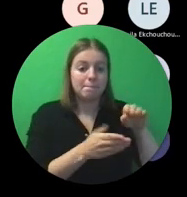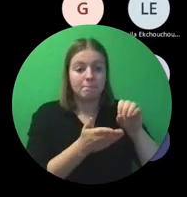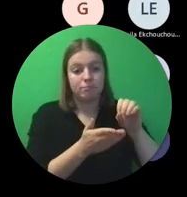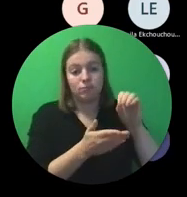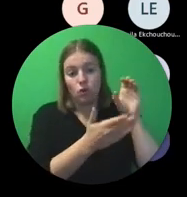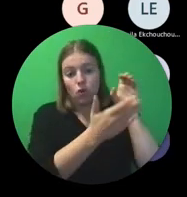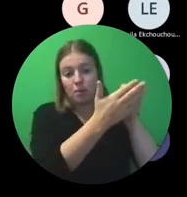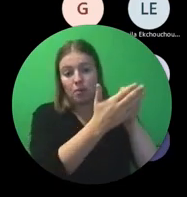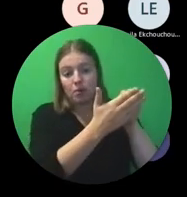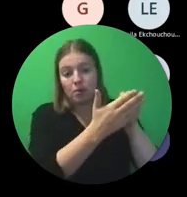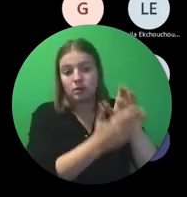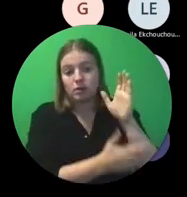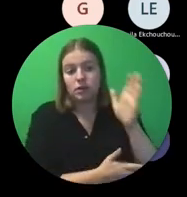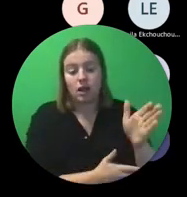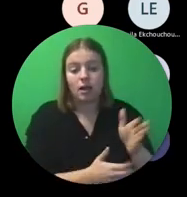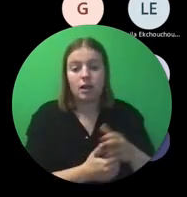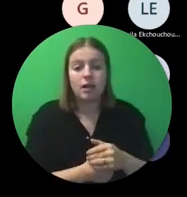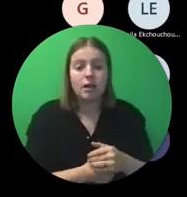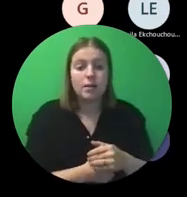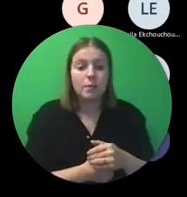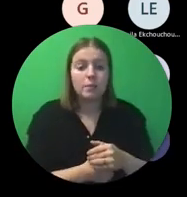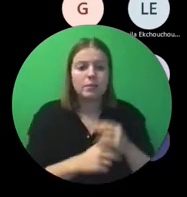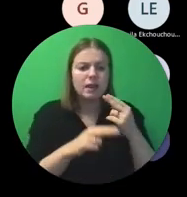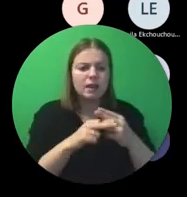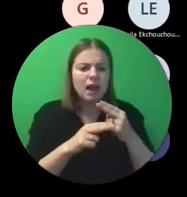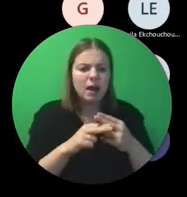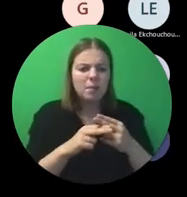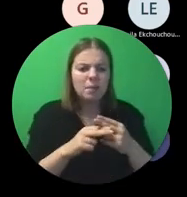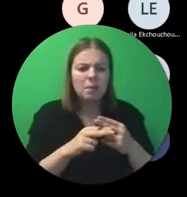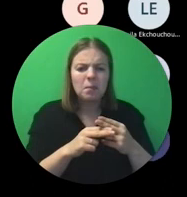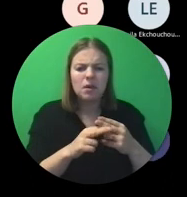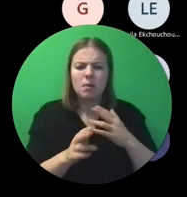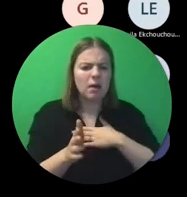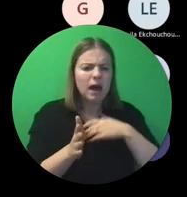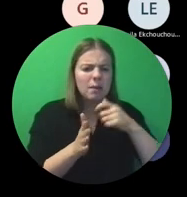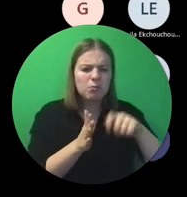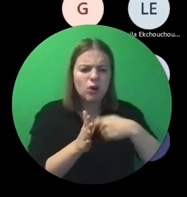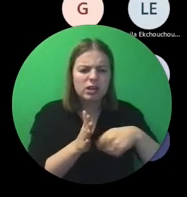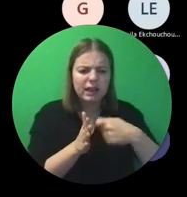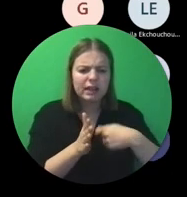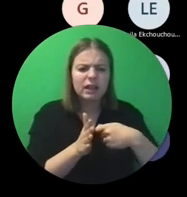beschikbaar komen. Onder de term My Project, dacht ik.